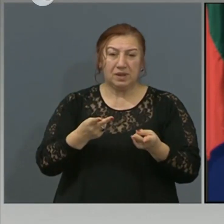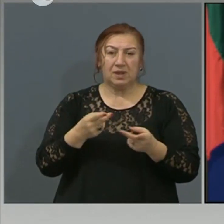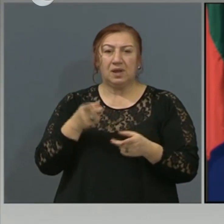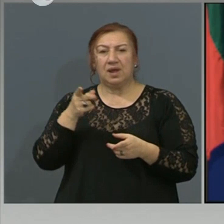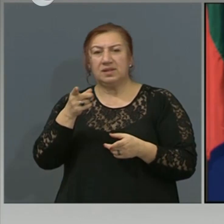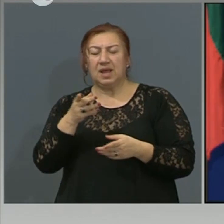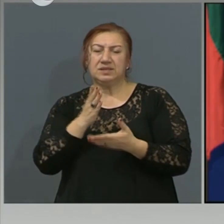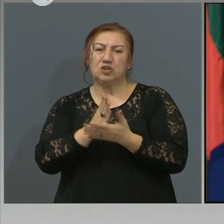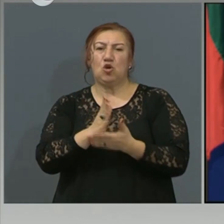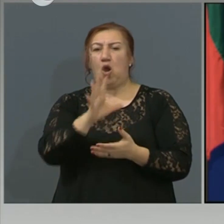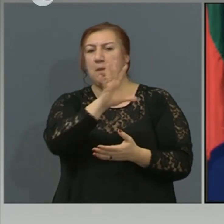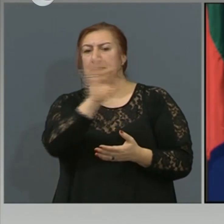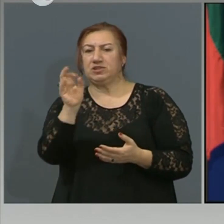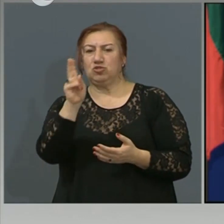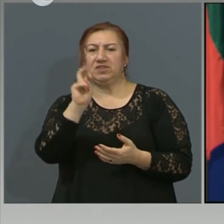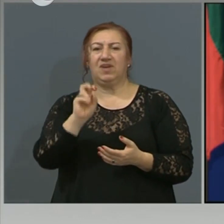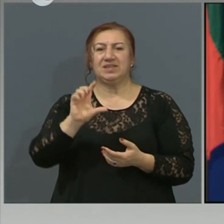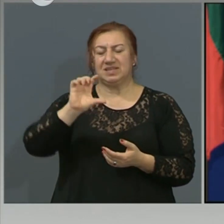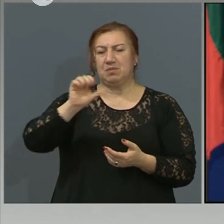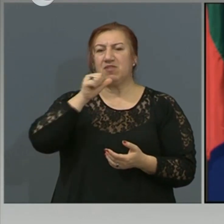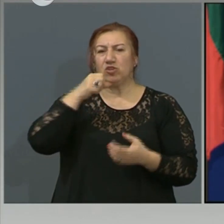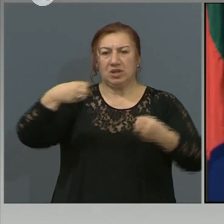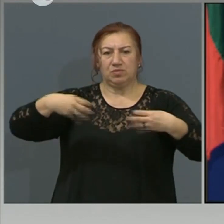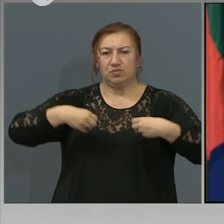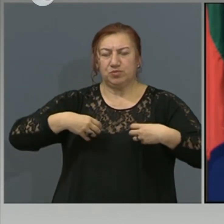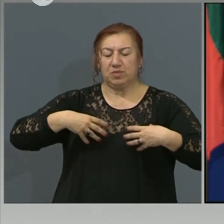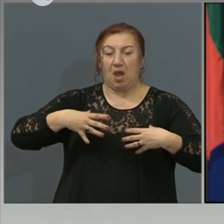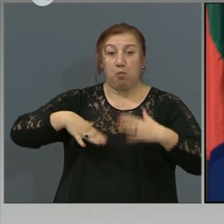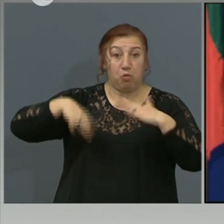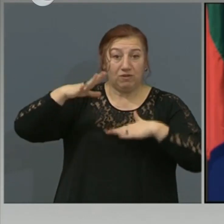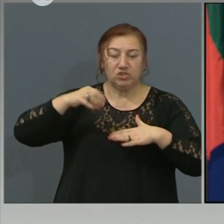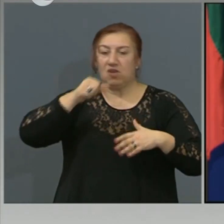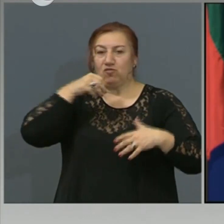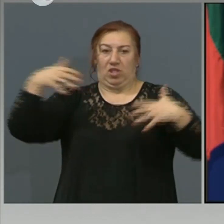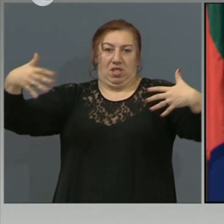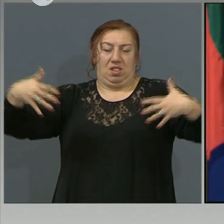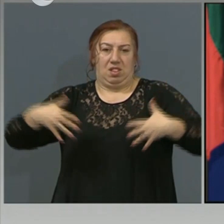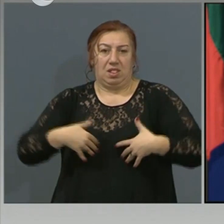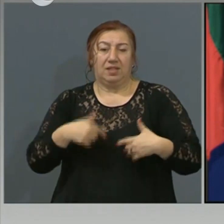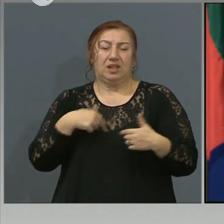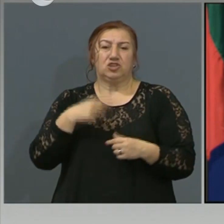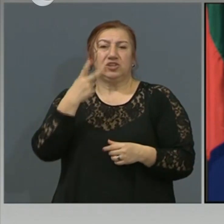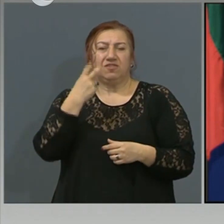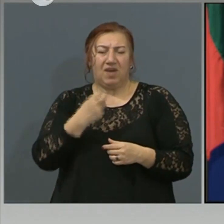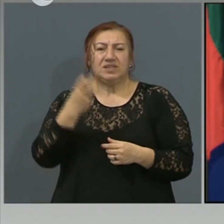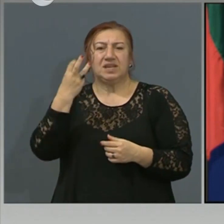520 сантиметра воден стълб, издържат. Нашите са около 20 и 30 пъти по-надежни.